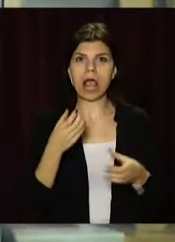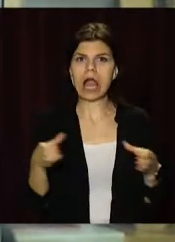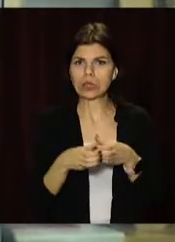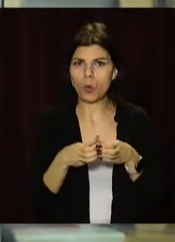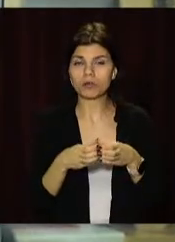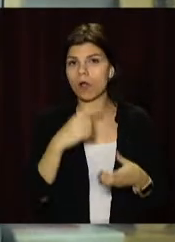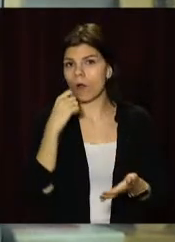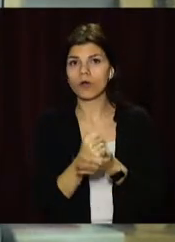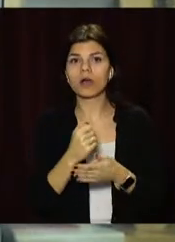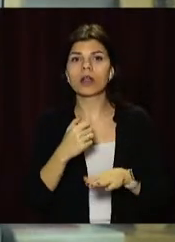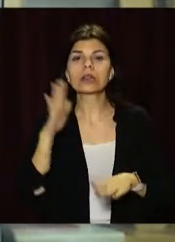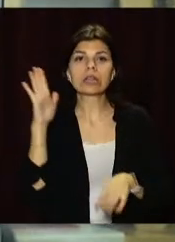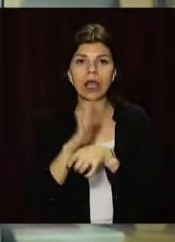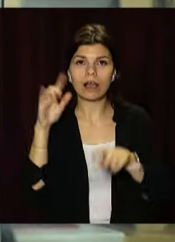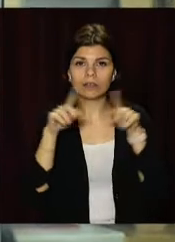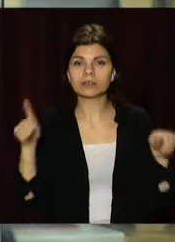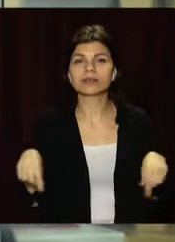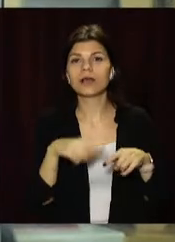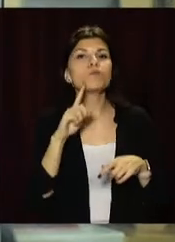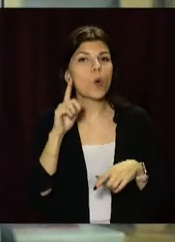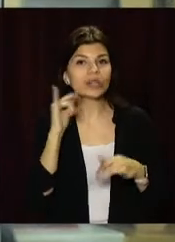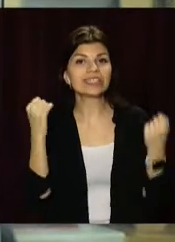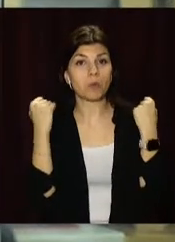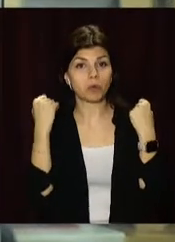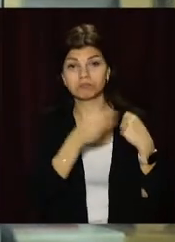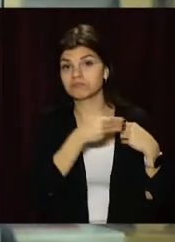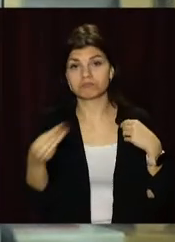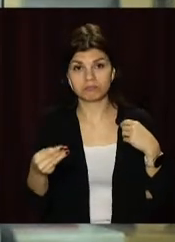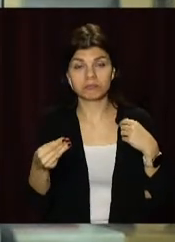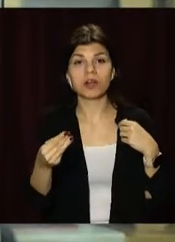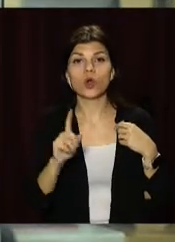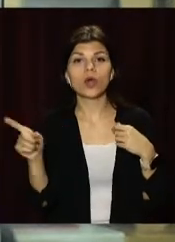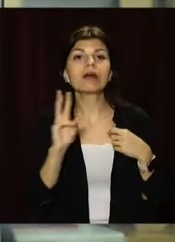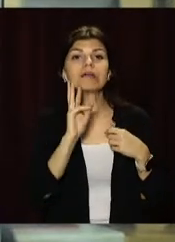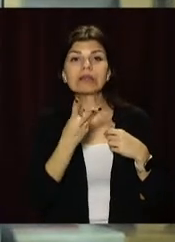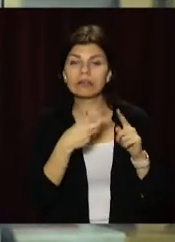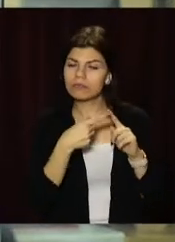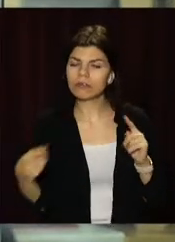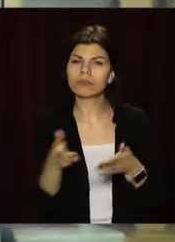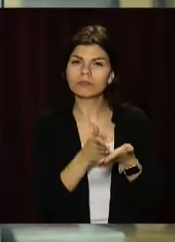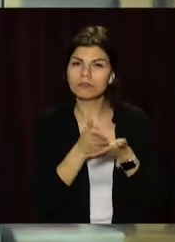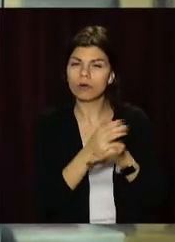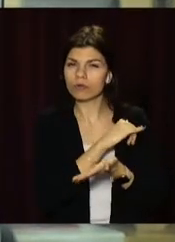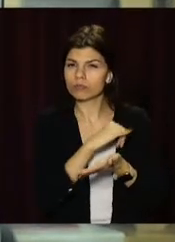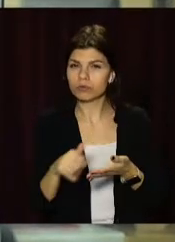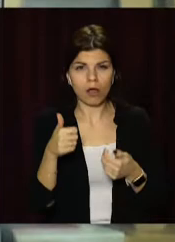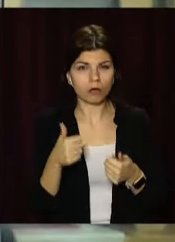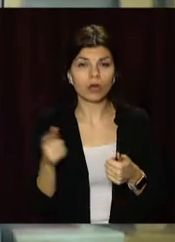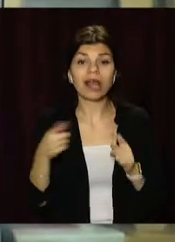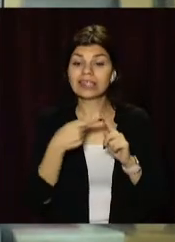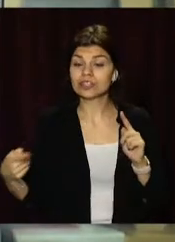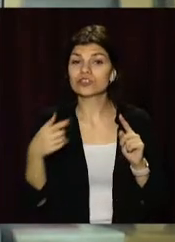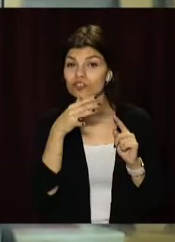Її присвоїла наказом обласного управління молоді і спорту, спираючись на трирічні досягнення закладу. За цей час